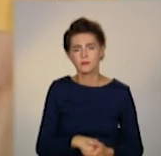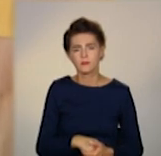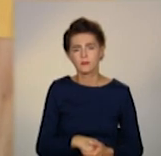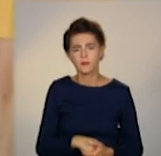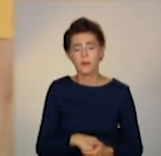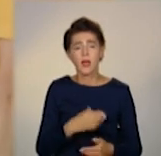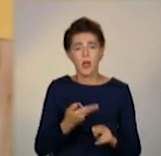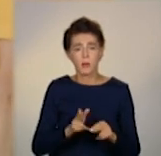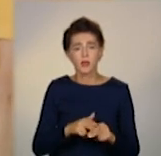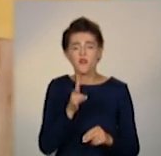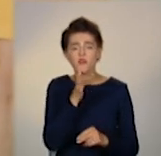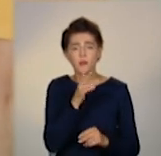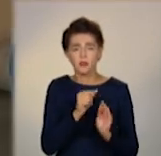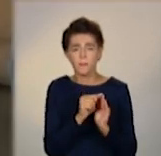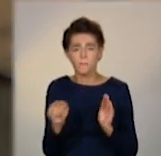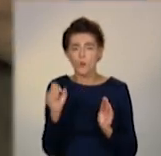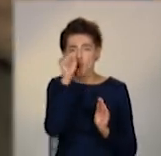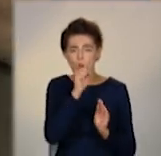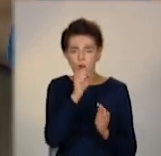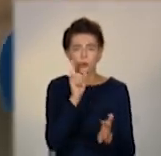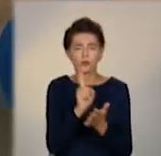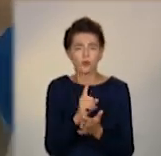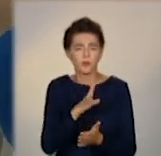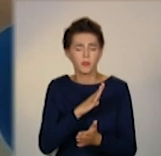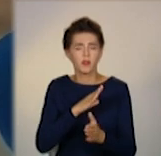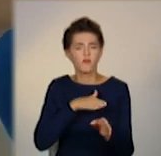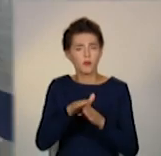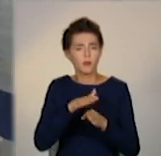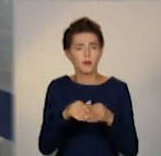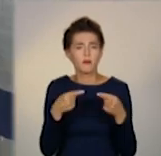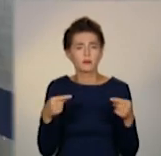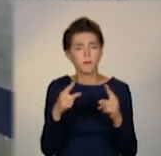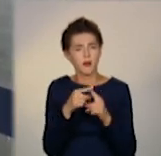До того ж, під час заморозки потрібно дотримуватись деяких правил.